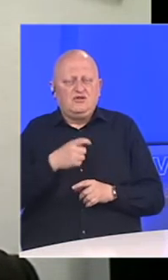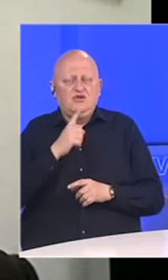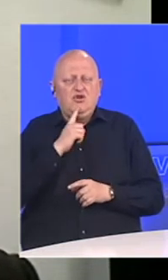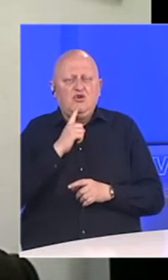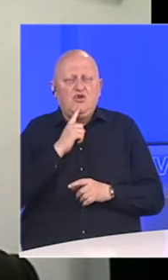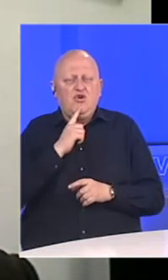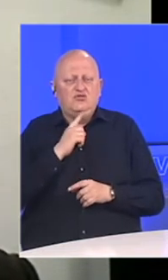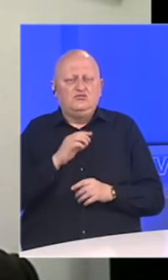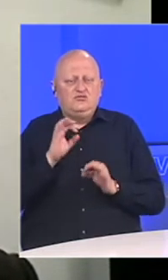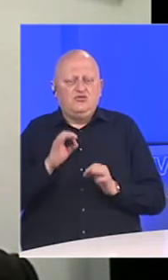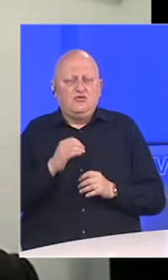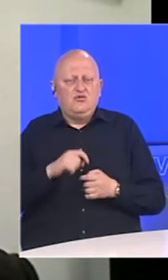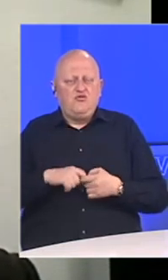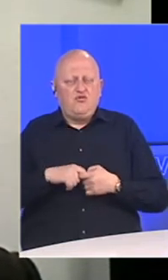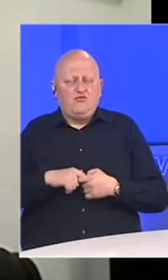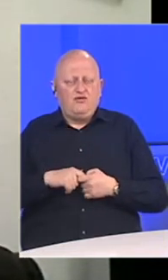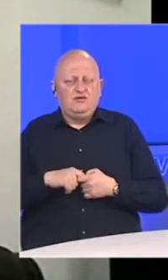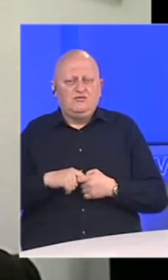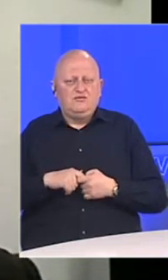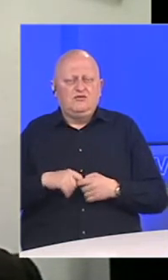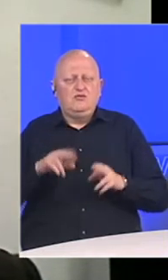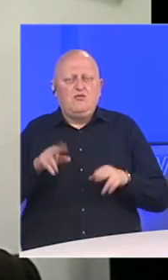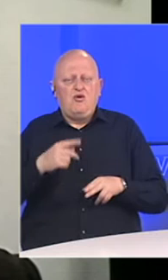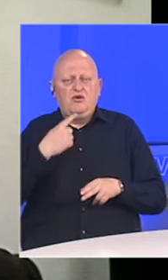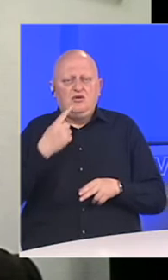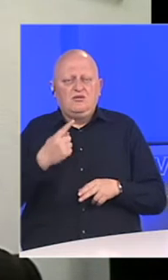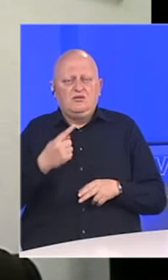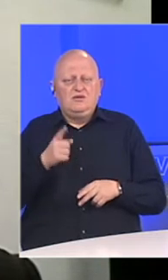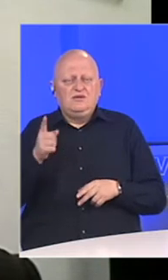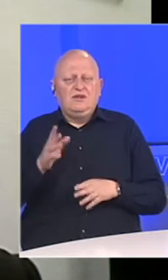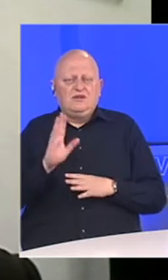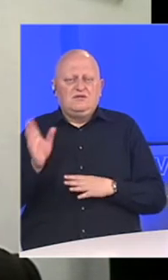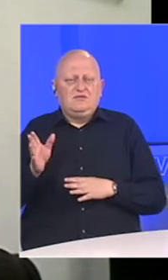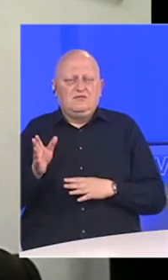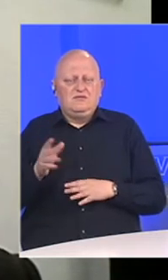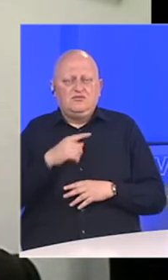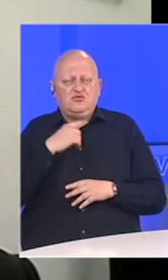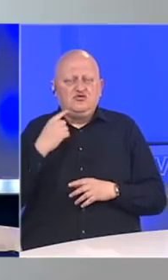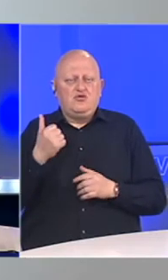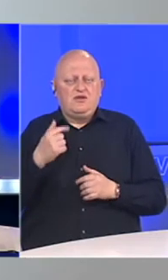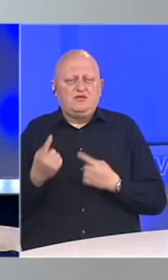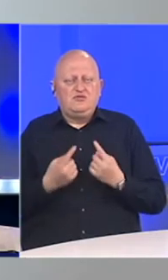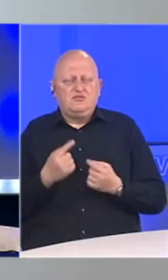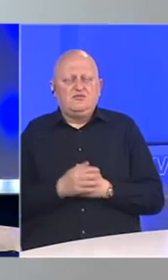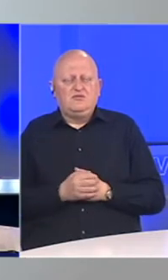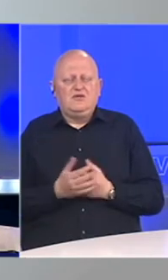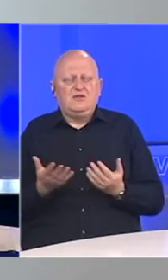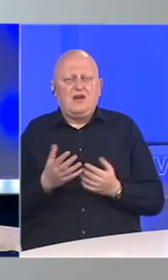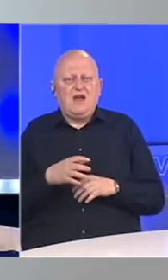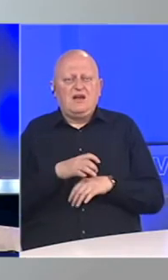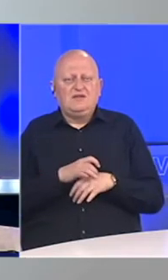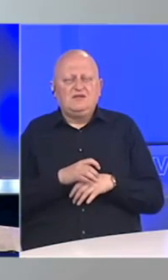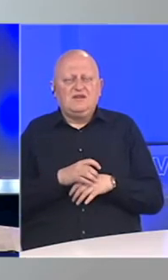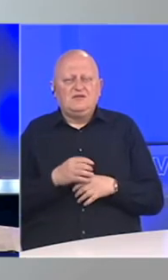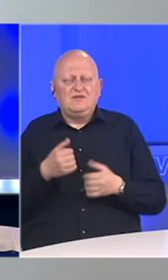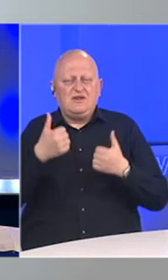koje su zaista dobro uvezane. i mogu reći da je s te strane stanje dosta dobro. Kakav je zdravstveni